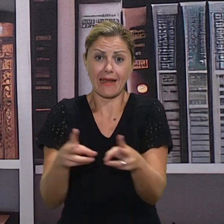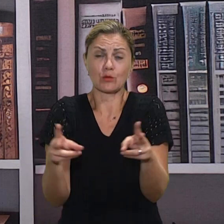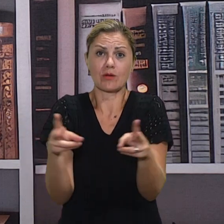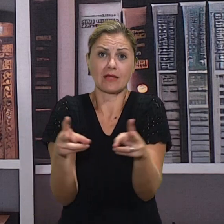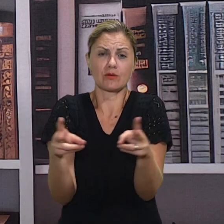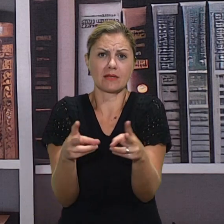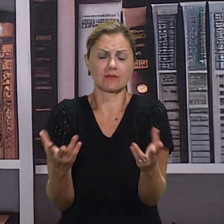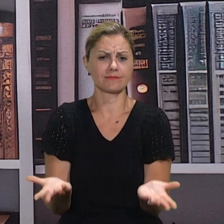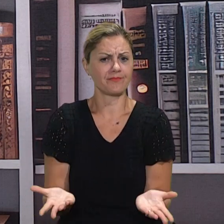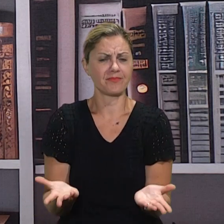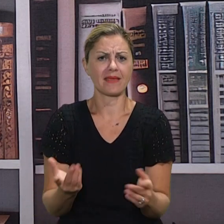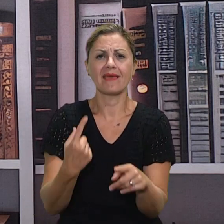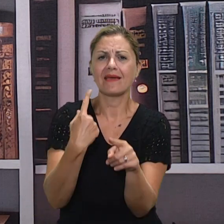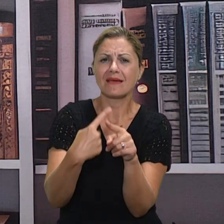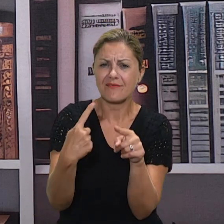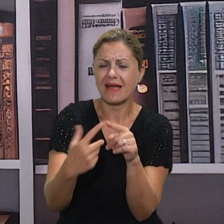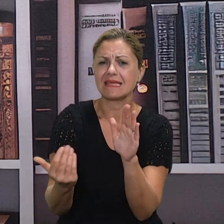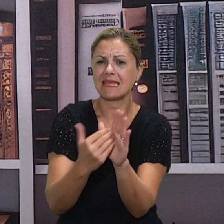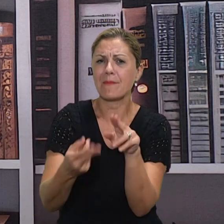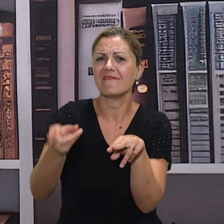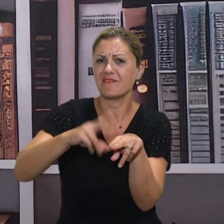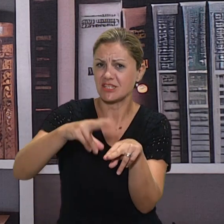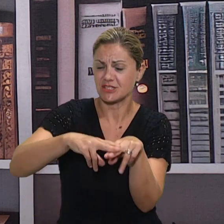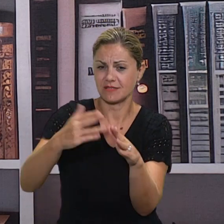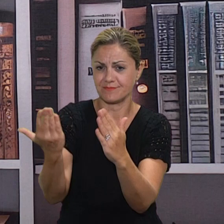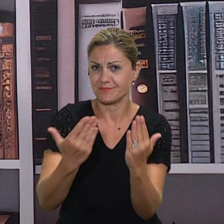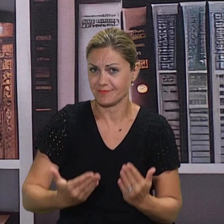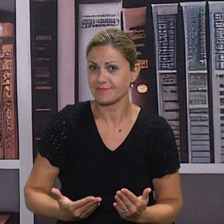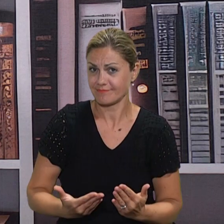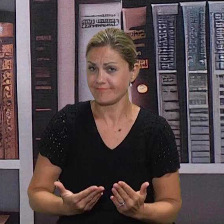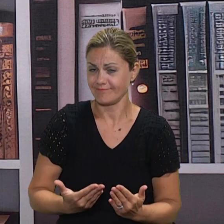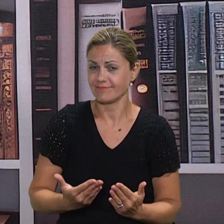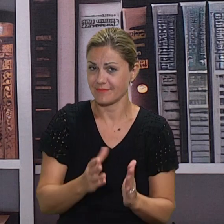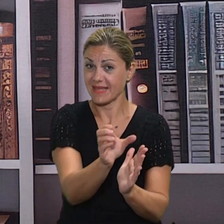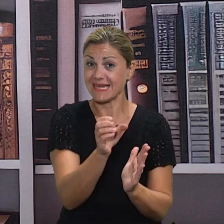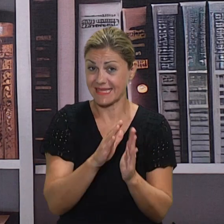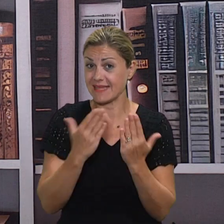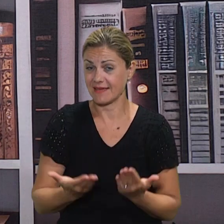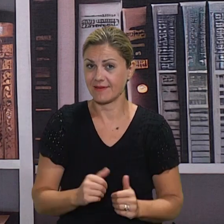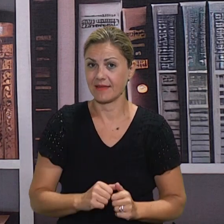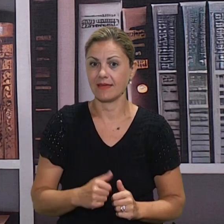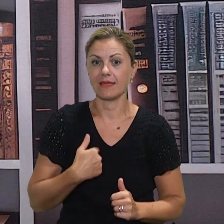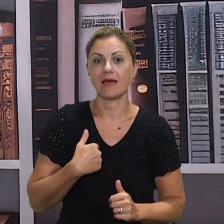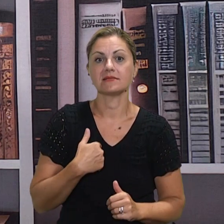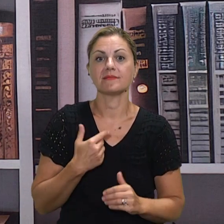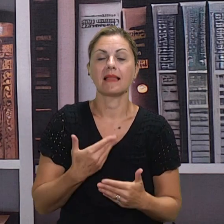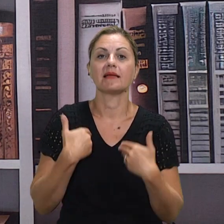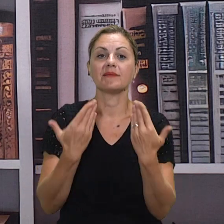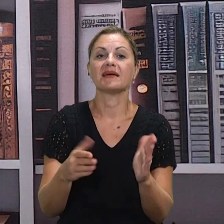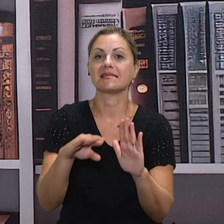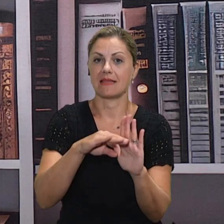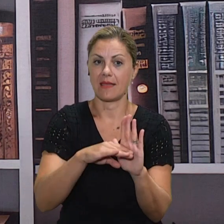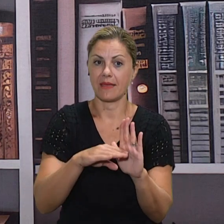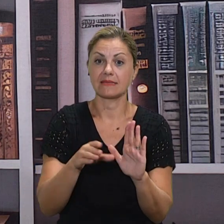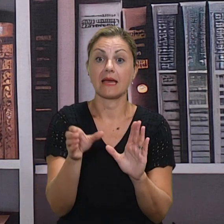jeziku, posebno čitanju knjiga. U svom razredu imam jedan izazov u kojem sam rekla učenicima da odaberu bilo koju knjigu